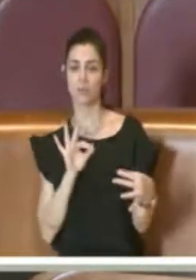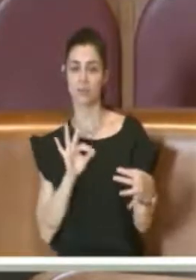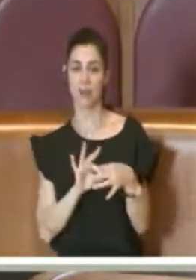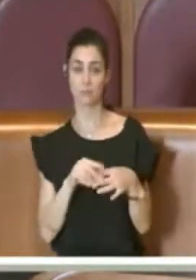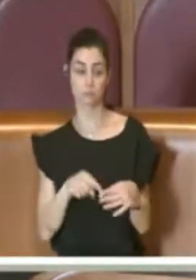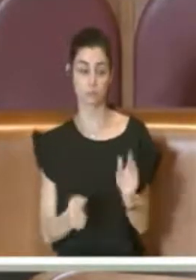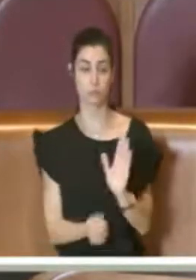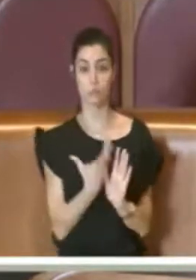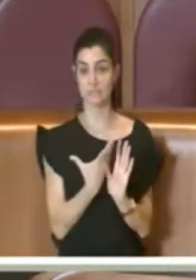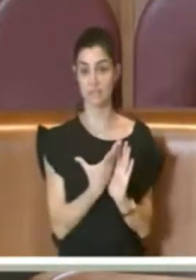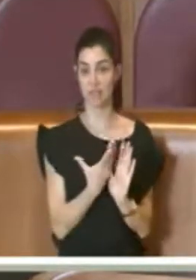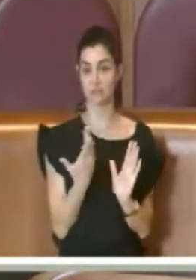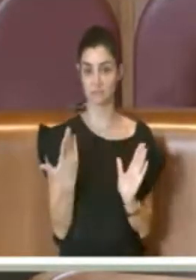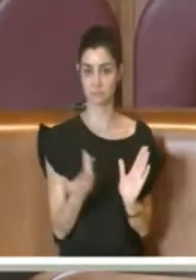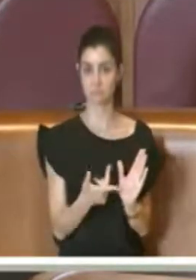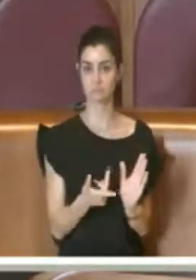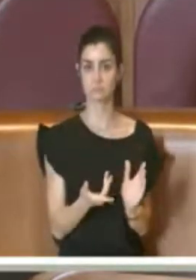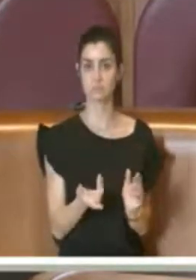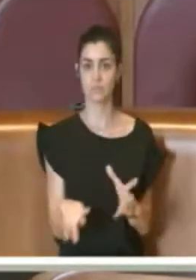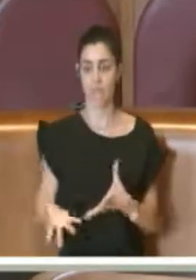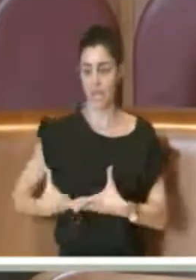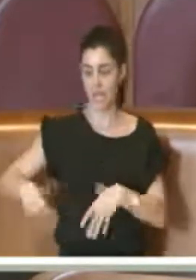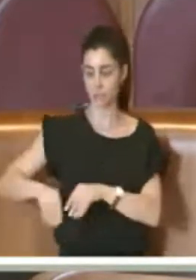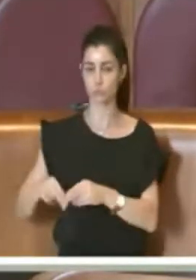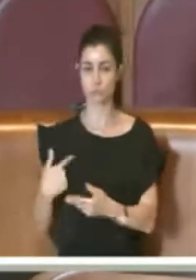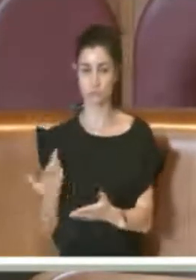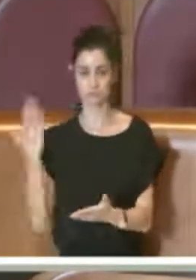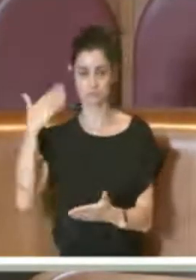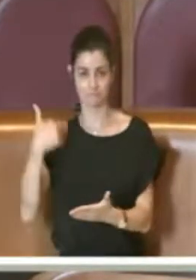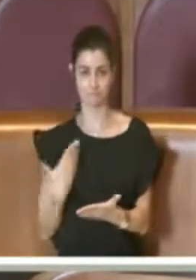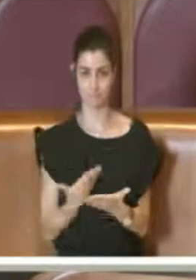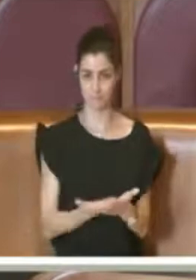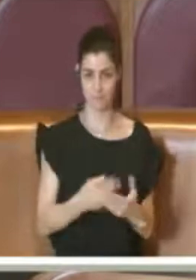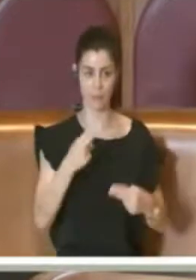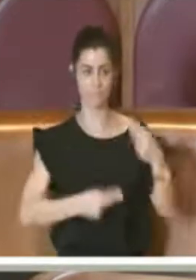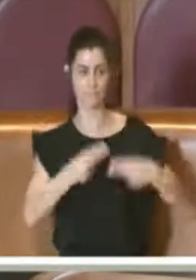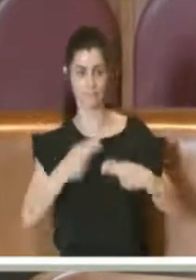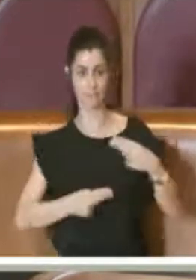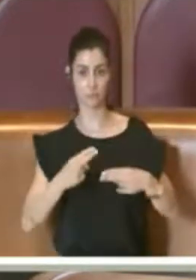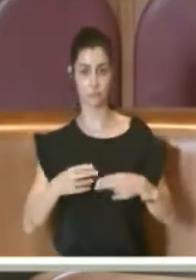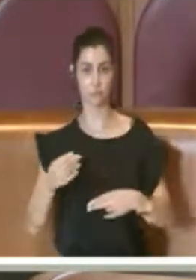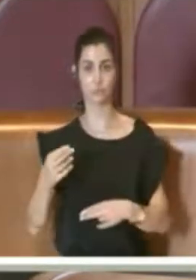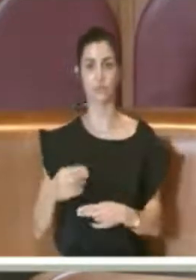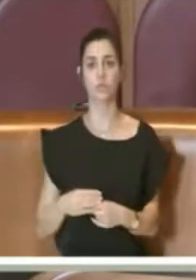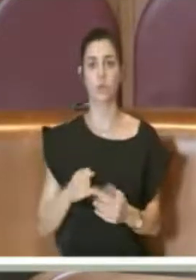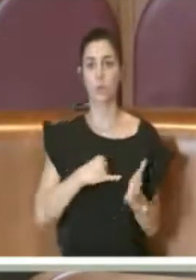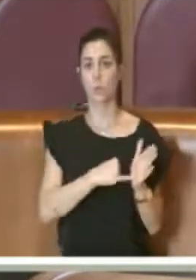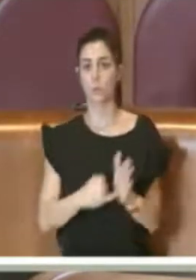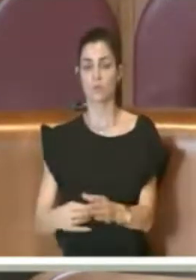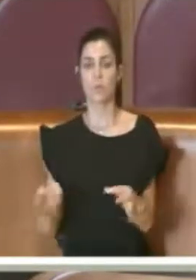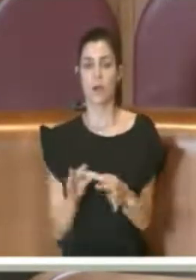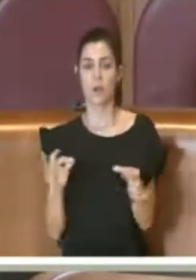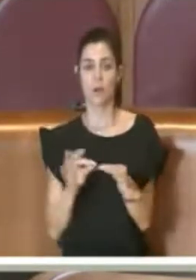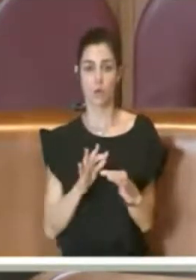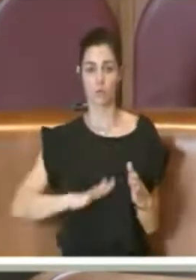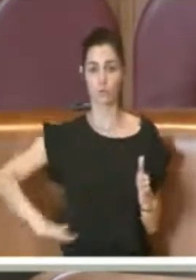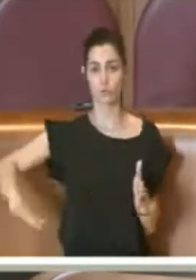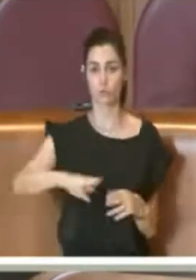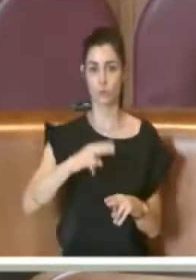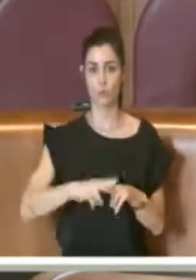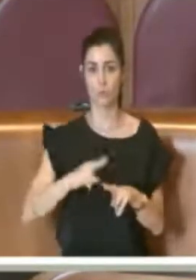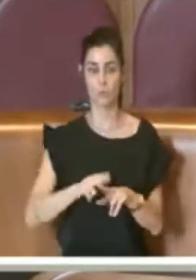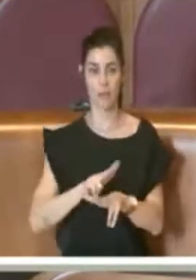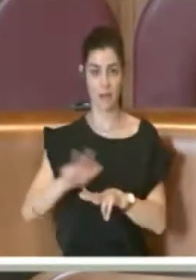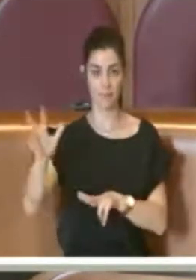ha portato questa giunta, questa amministrazione, diciamo l'ultimo accordo territoriale di Roma Capitale